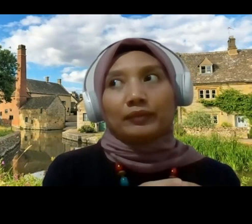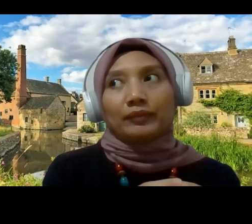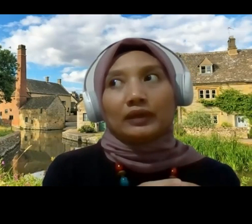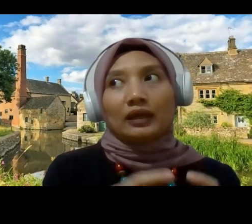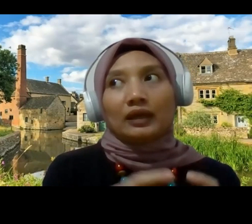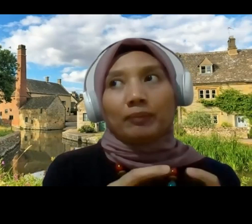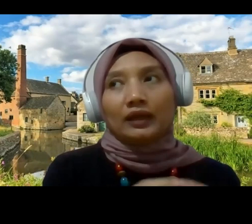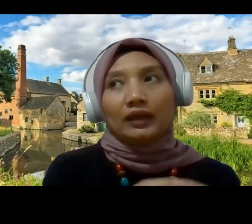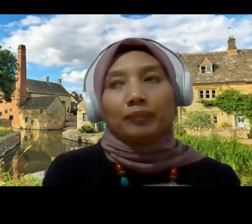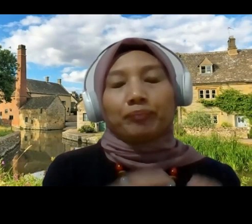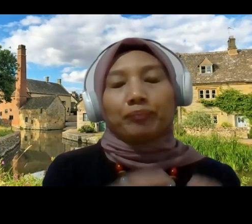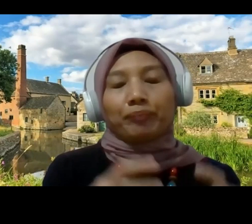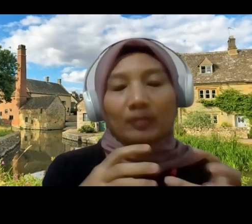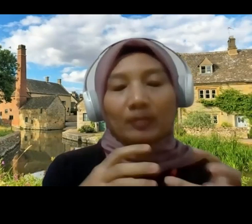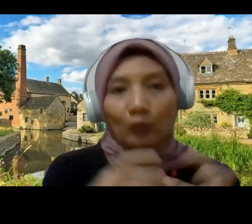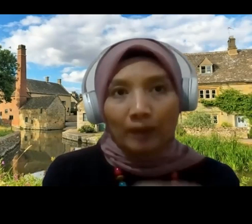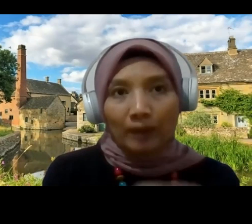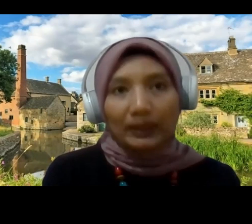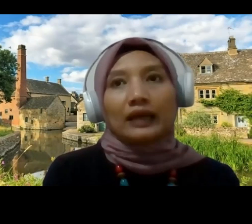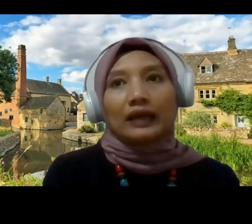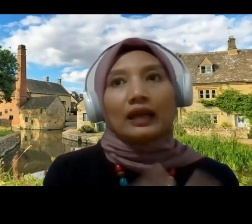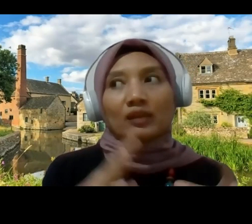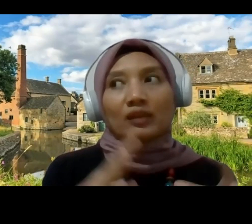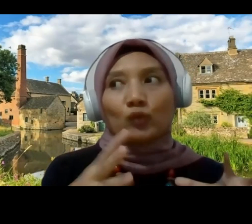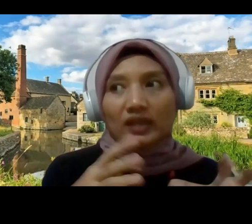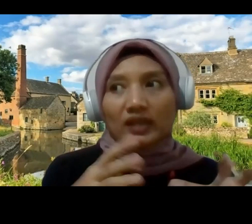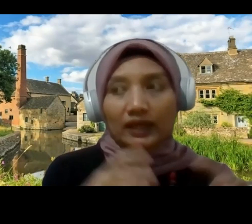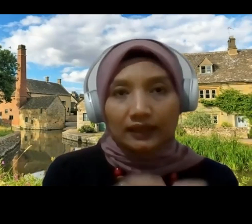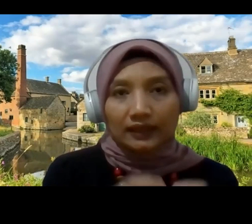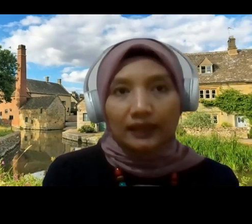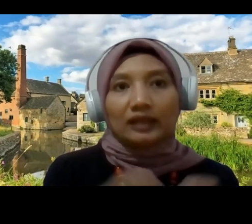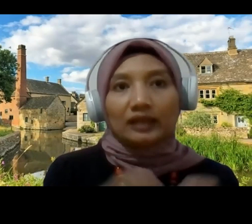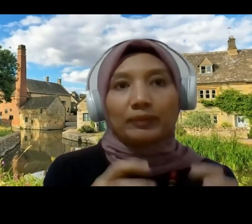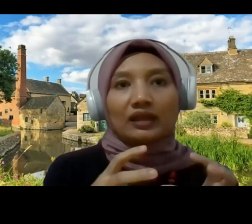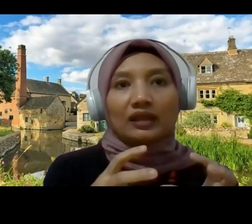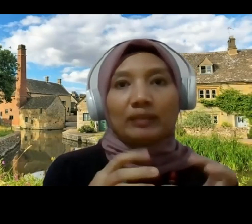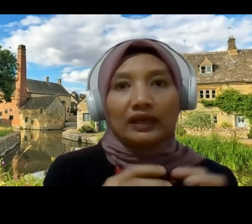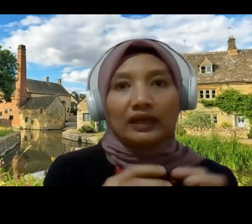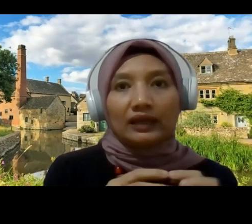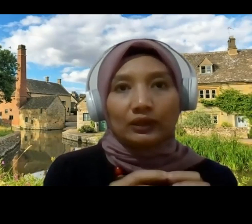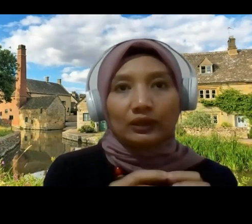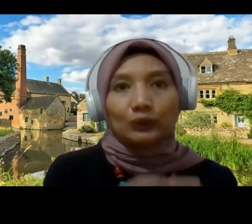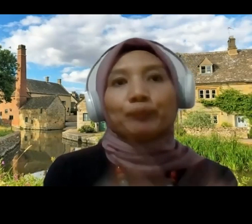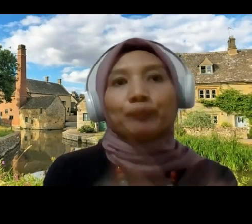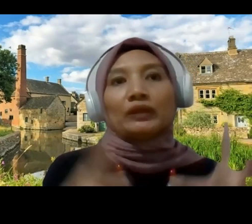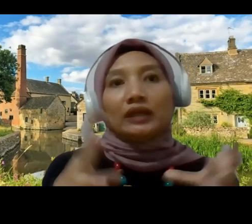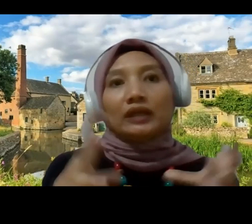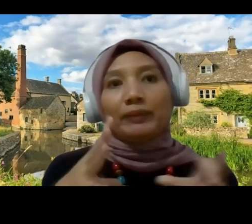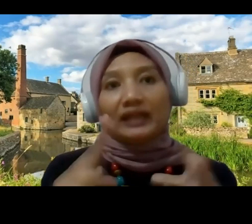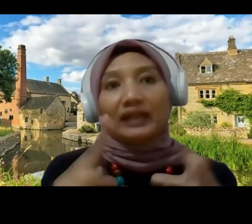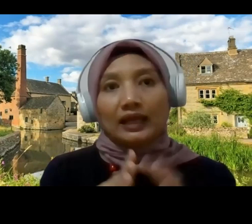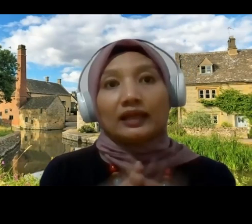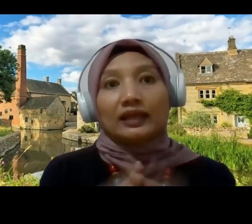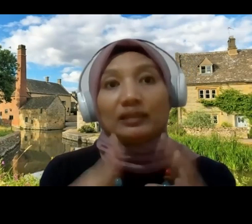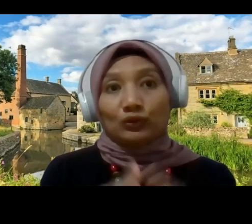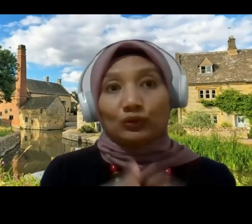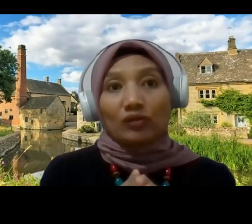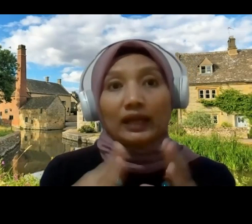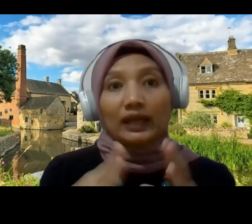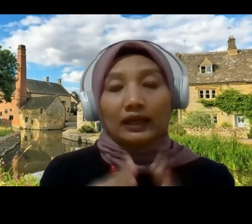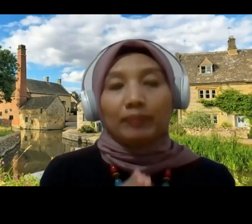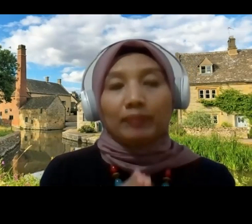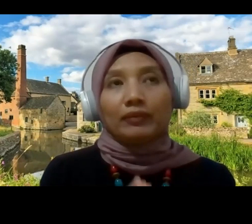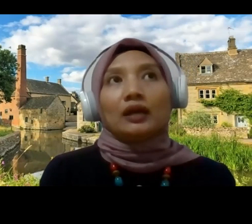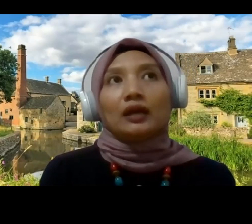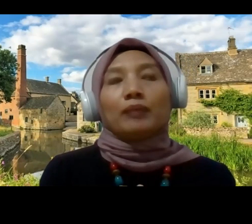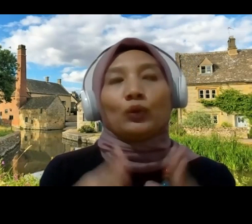apa semua perkara semua sengketa yang diperiksa di pengadilan itu diperiksa dan diputus oleh